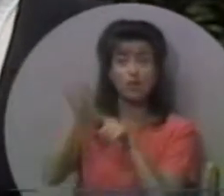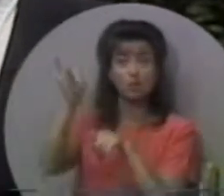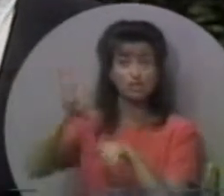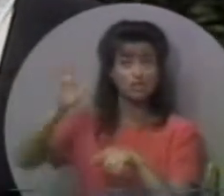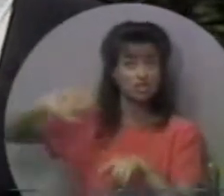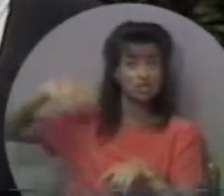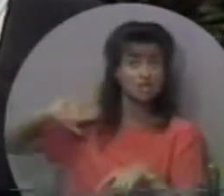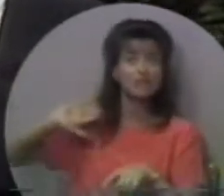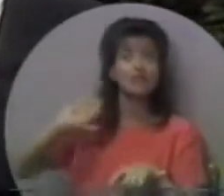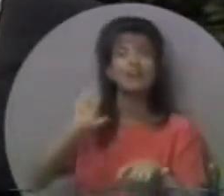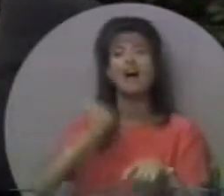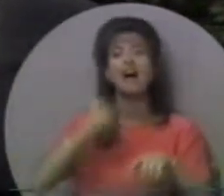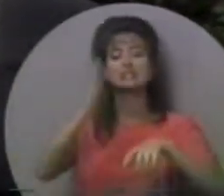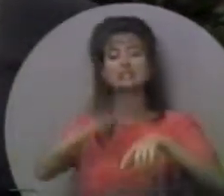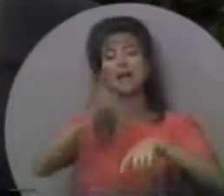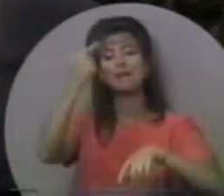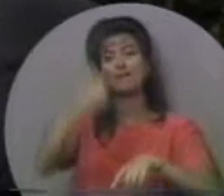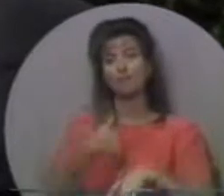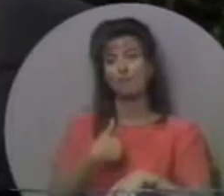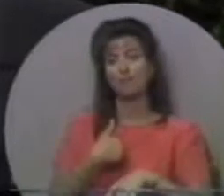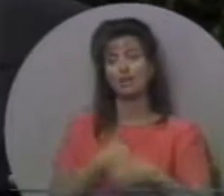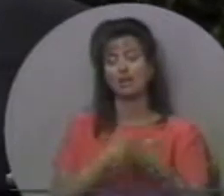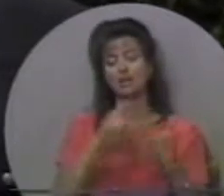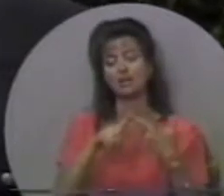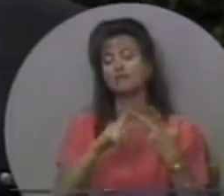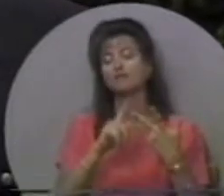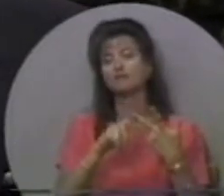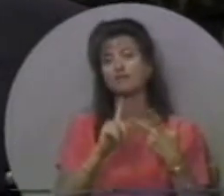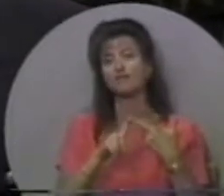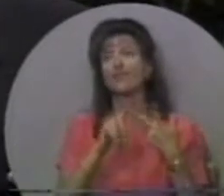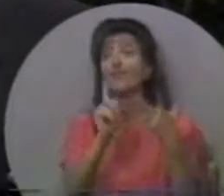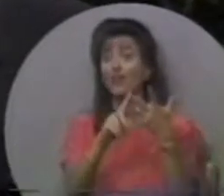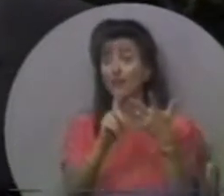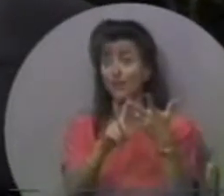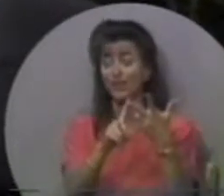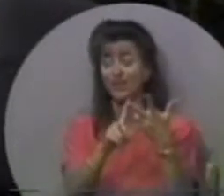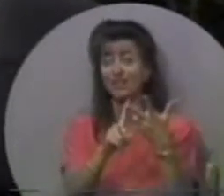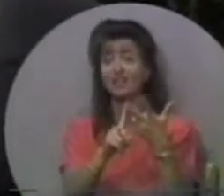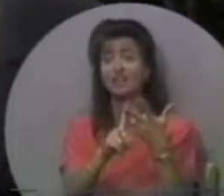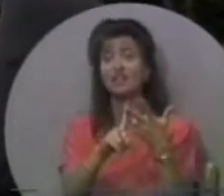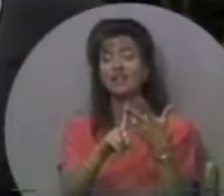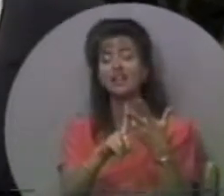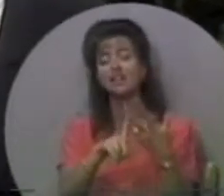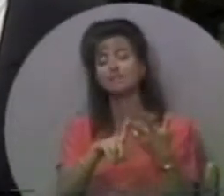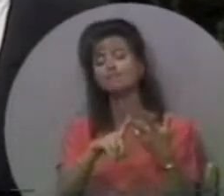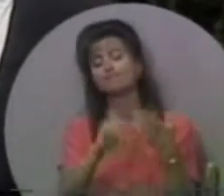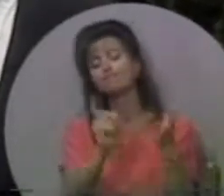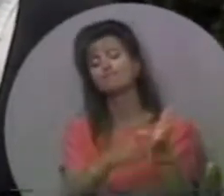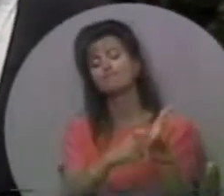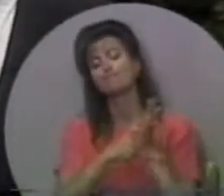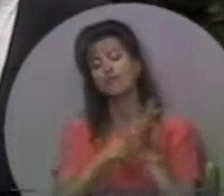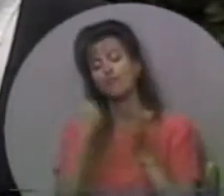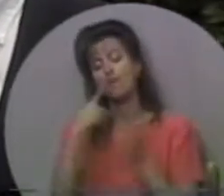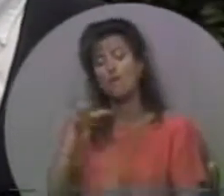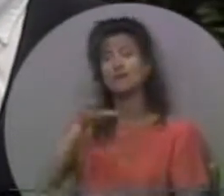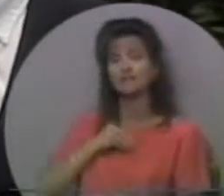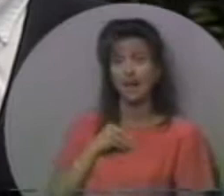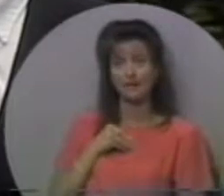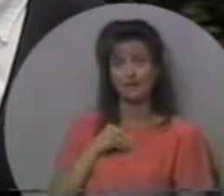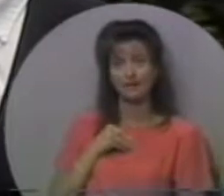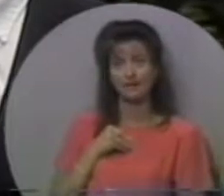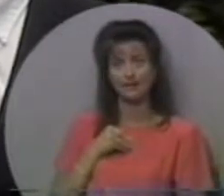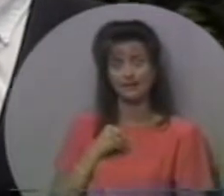проповідників Він виписав мені виклик повістку. По-третє, Він наказав мені